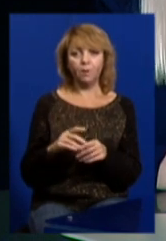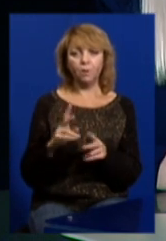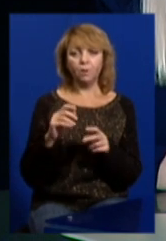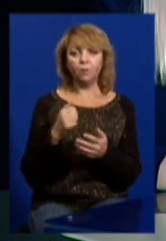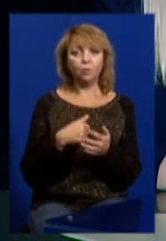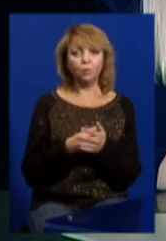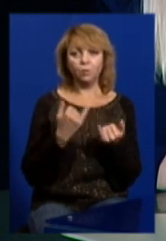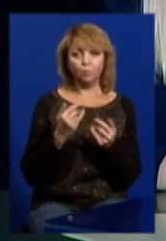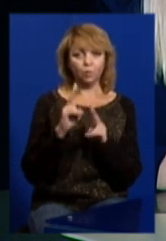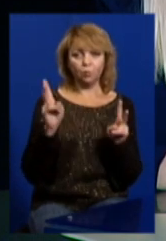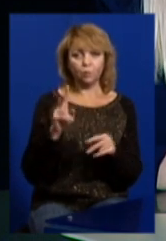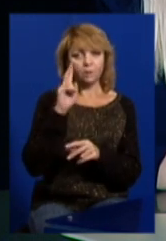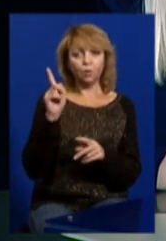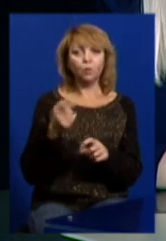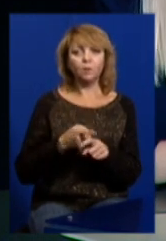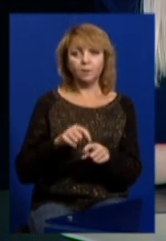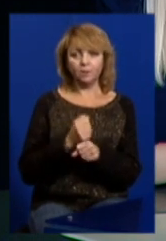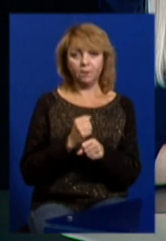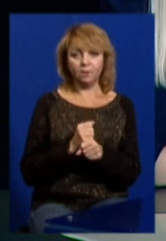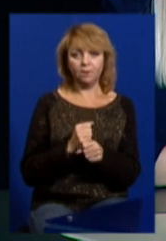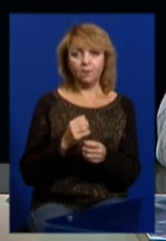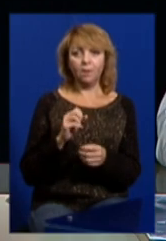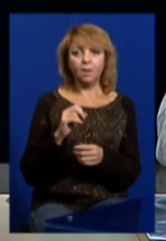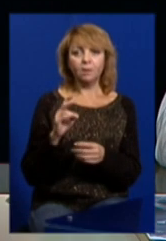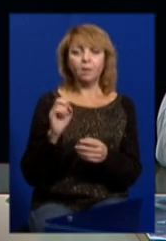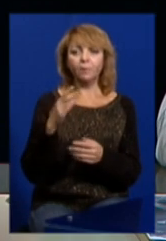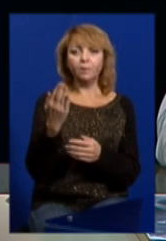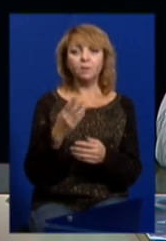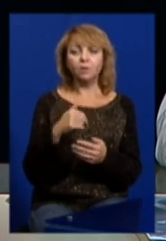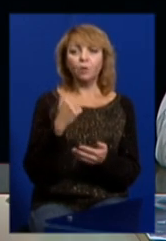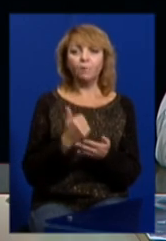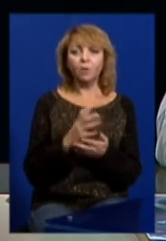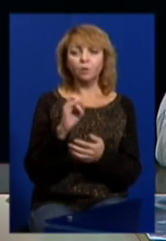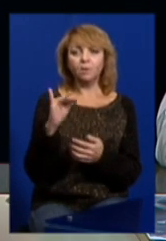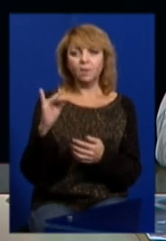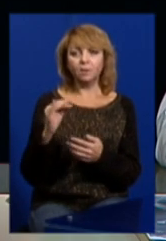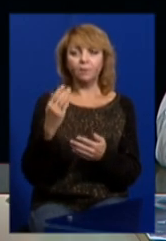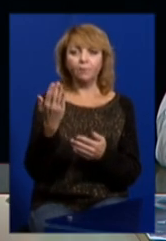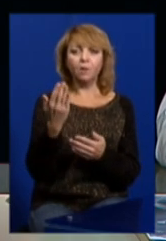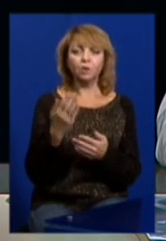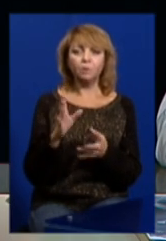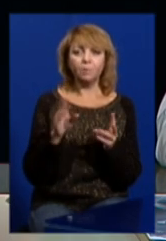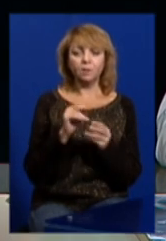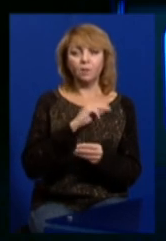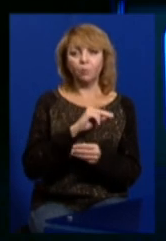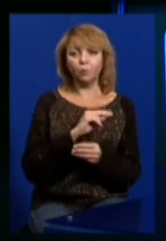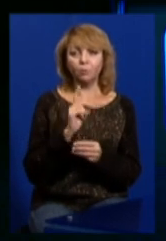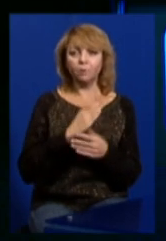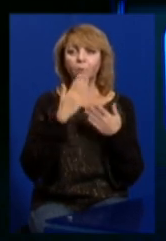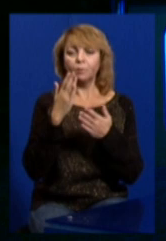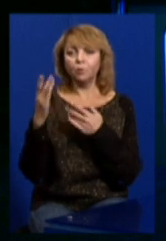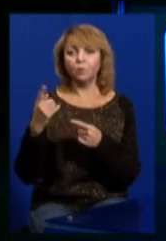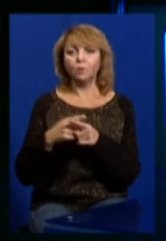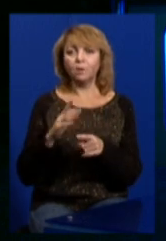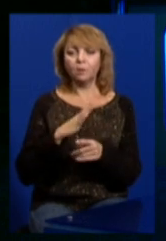хто це зробив. Чи, зі свого боку, як голова асоціації, як колеги ваші, чи зверталися до якихось інстанцій,